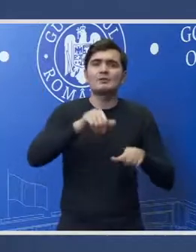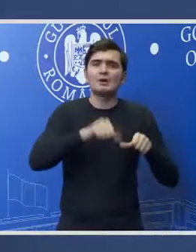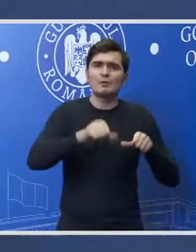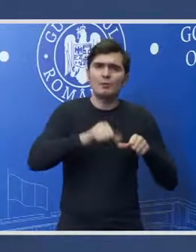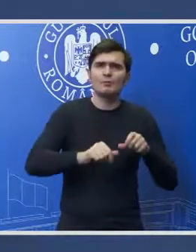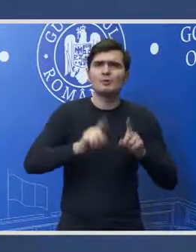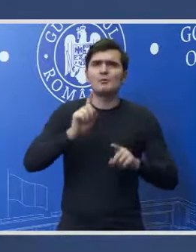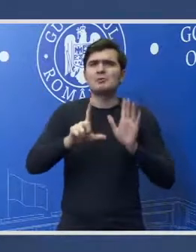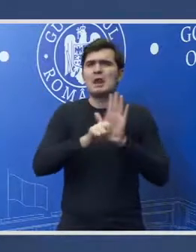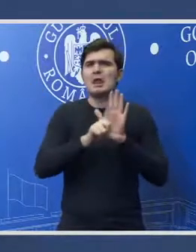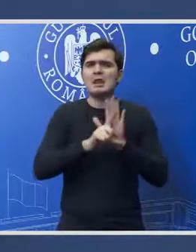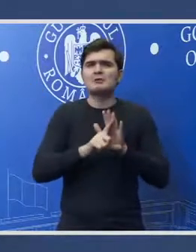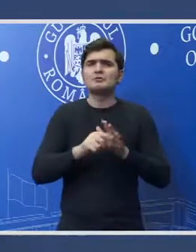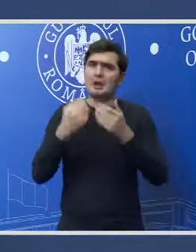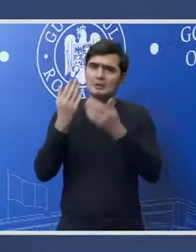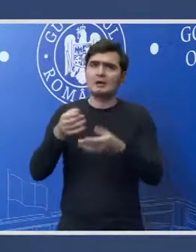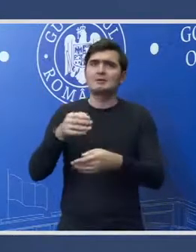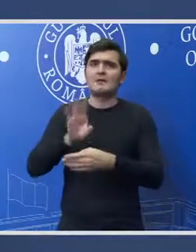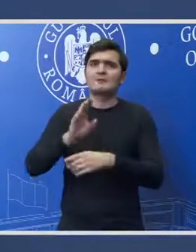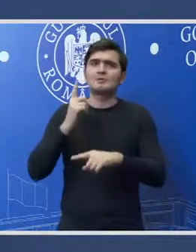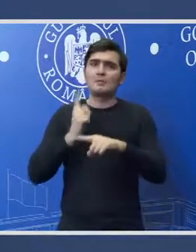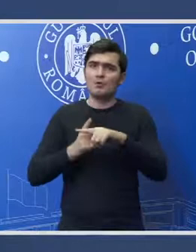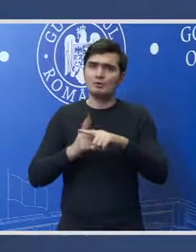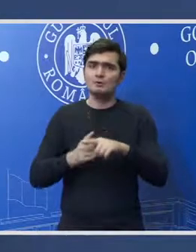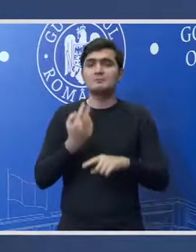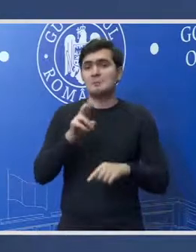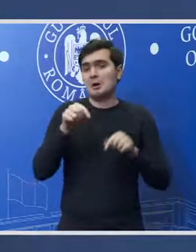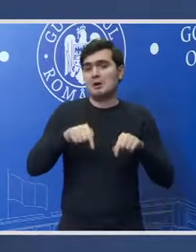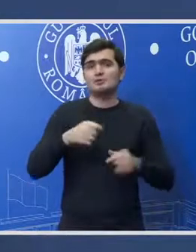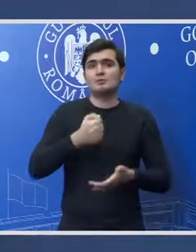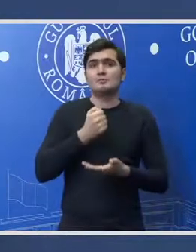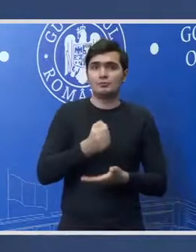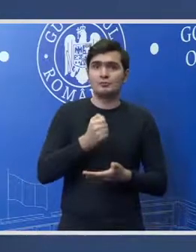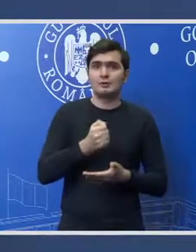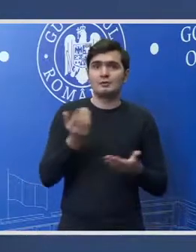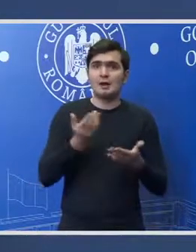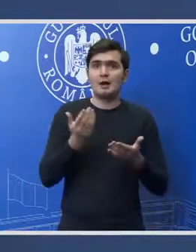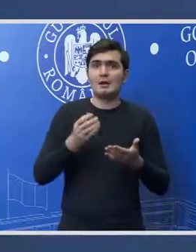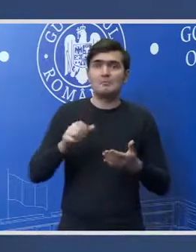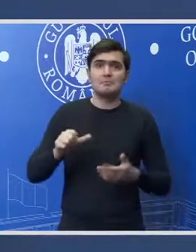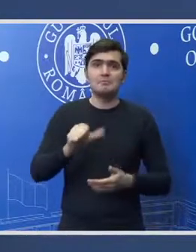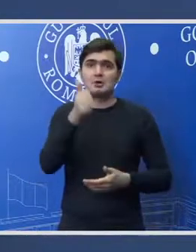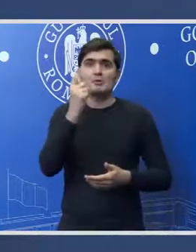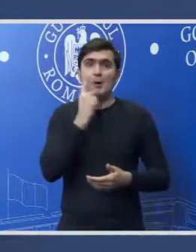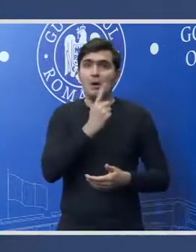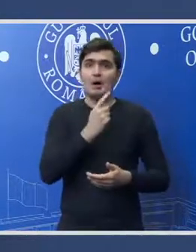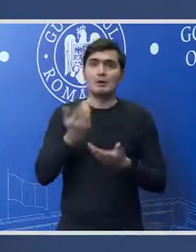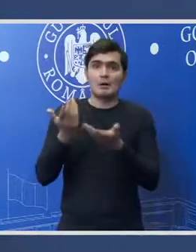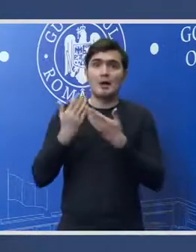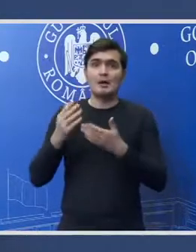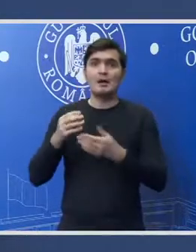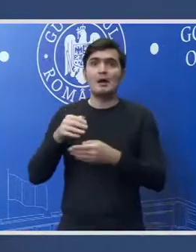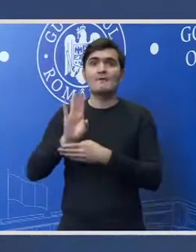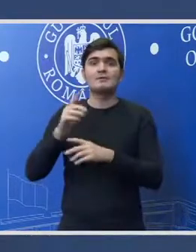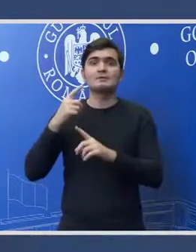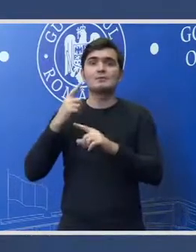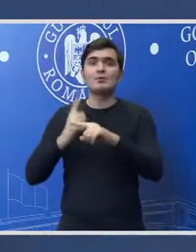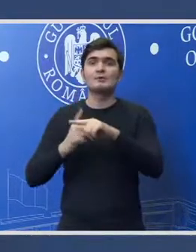intervenționiste, au primit aviz pozitiv. Iar acest buget, care primește în premieră un aviz pozitiv de la Consiliul Fiscal,